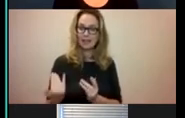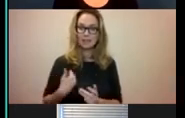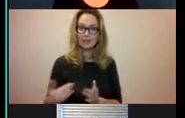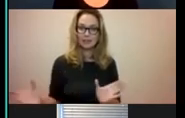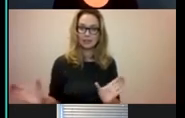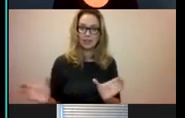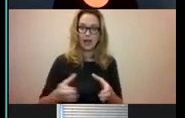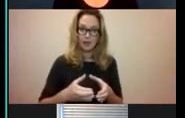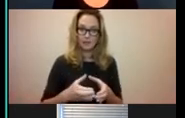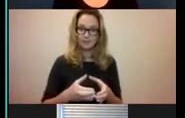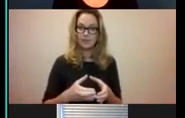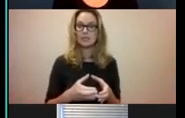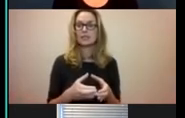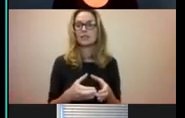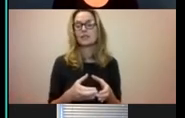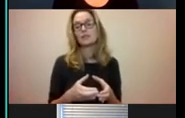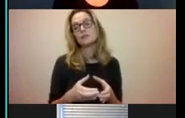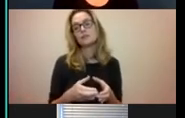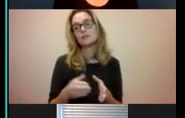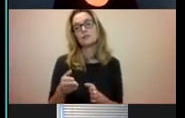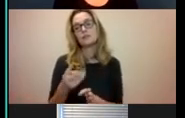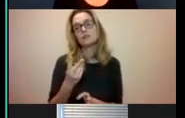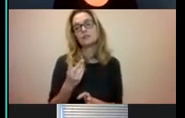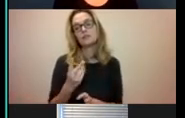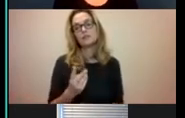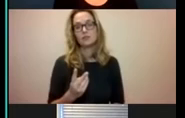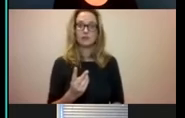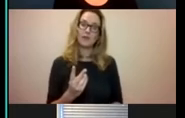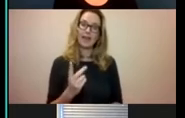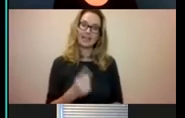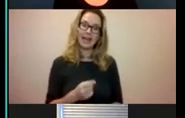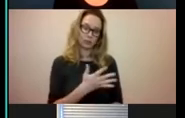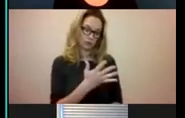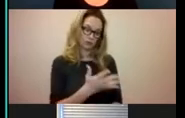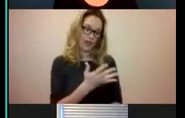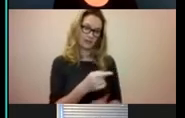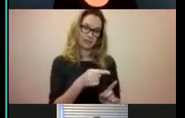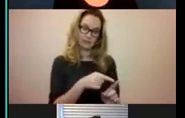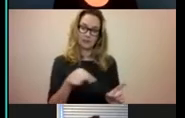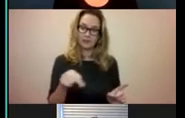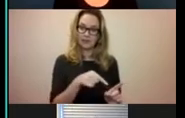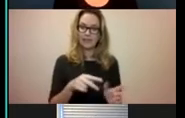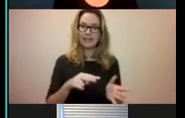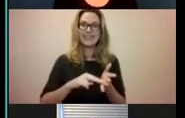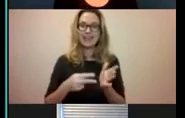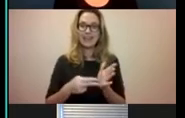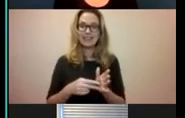sinds 2015 werk ik hier voor een technische groothandel in Schiedam.